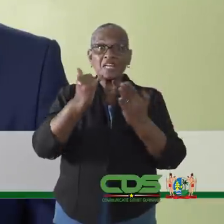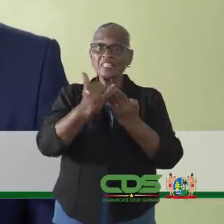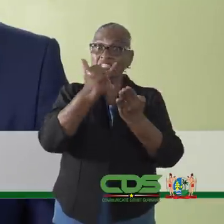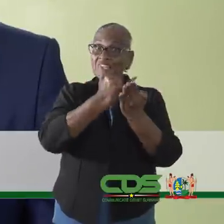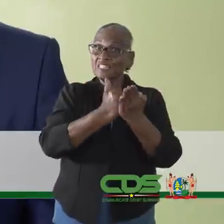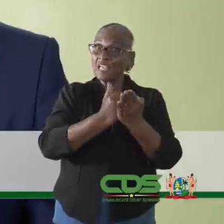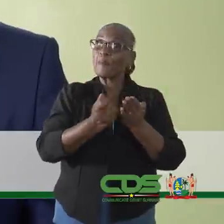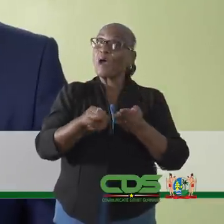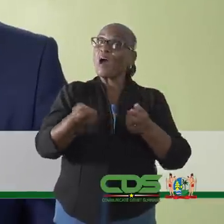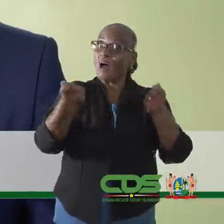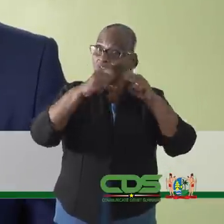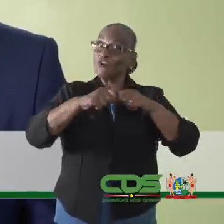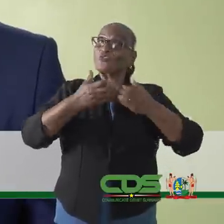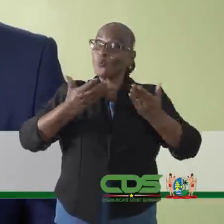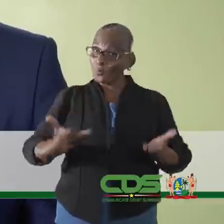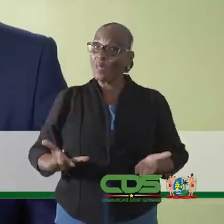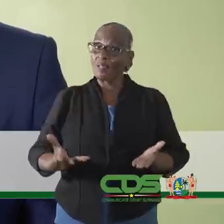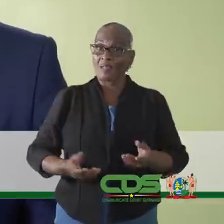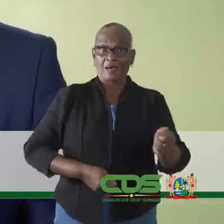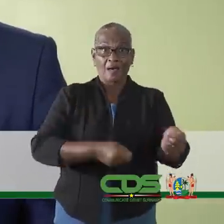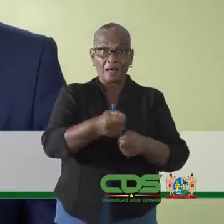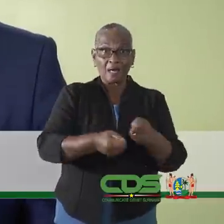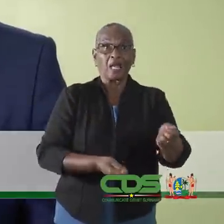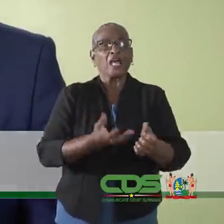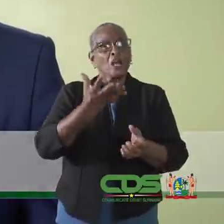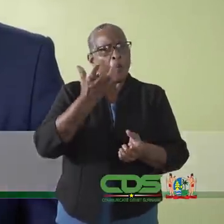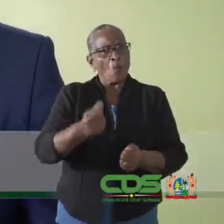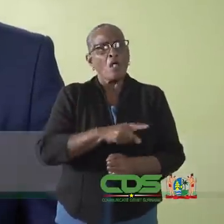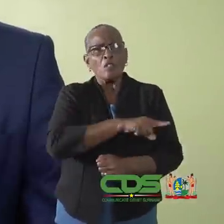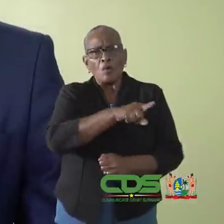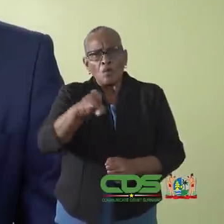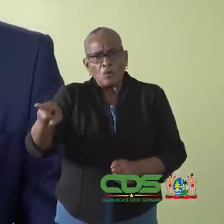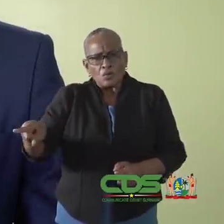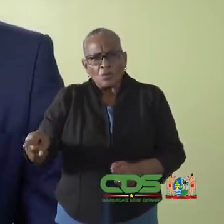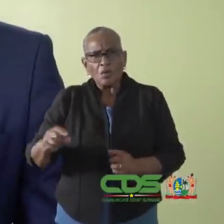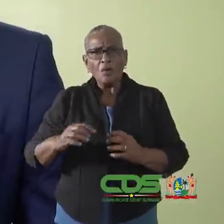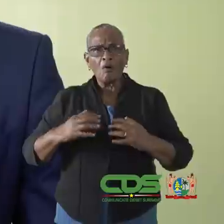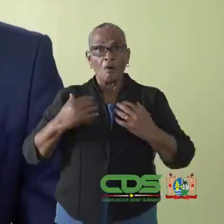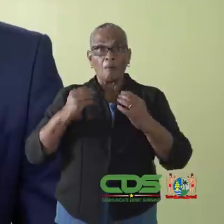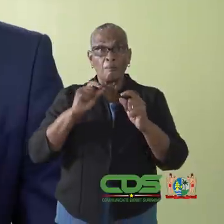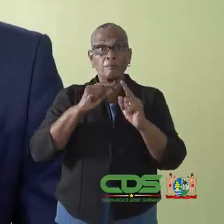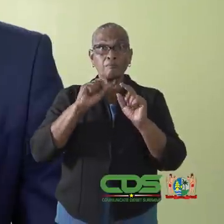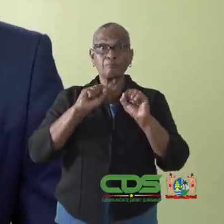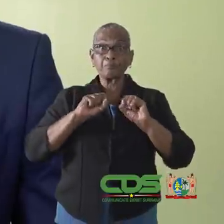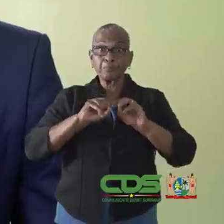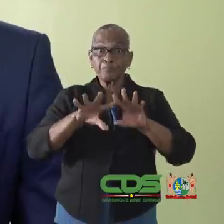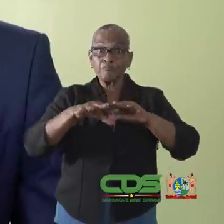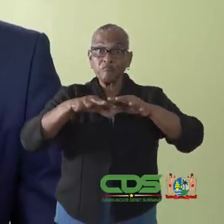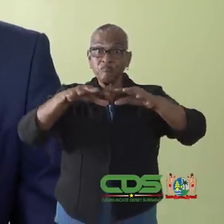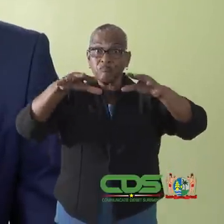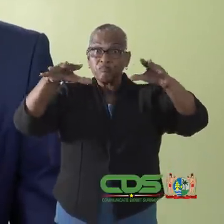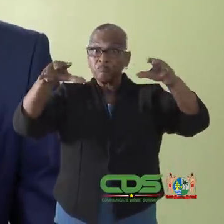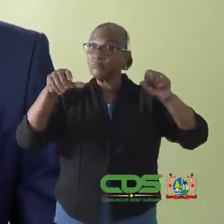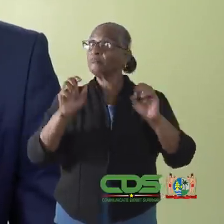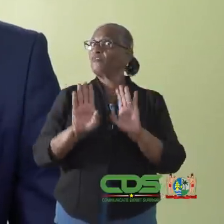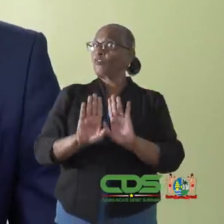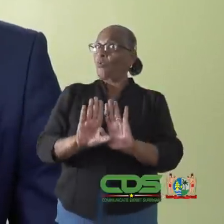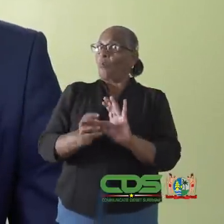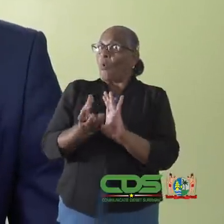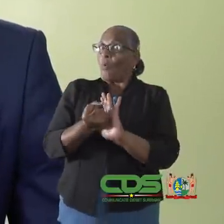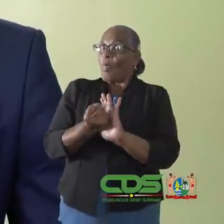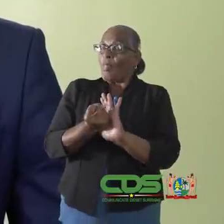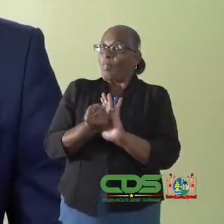regering zal uw medewerking echter meer dan ooit nodig hebben ten einde een nieuwe golf van besmettingen te voorkomen.